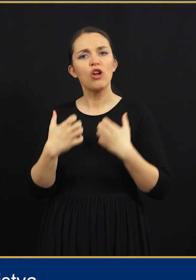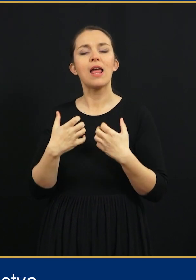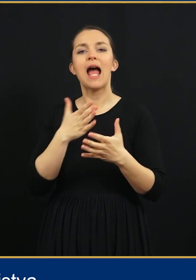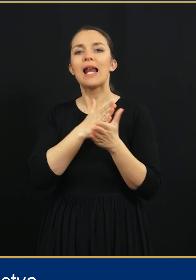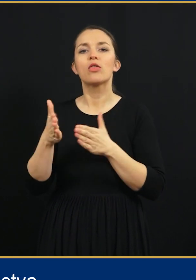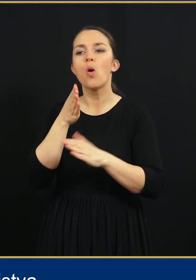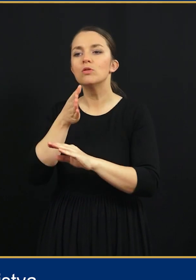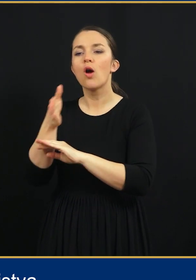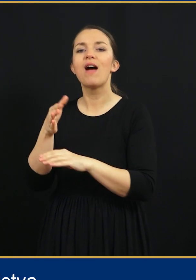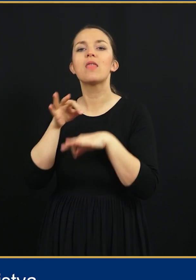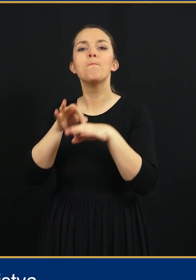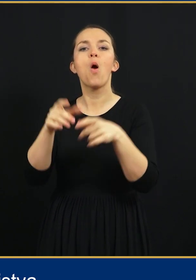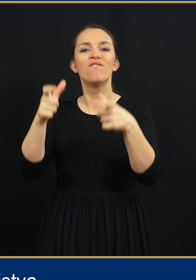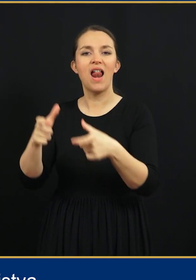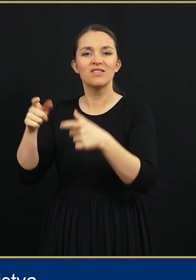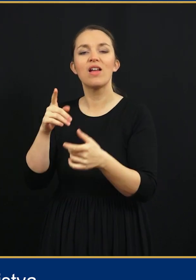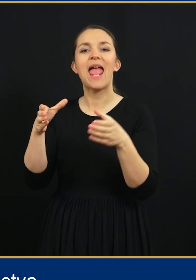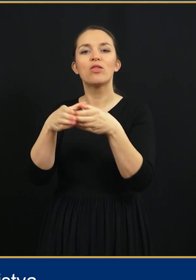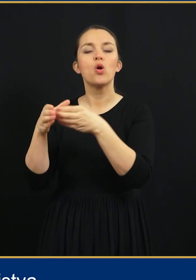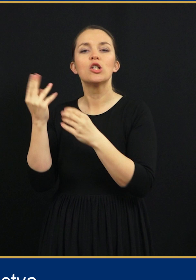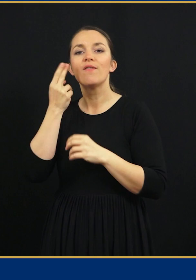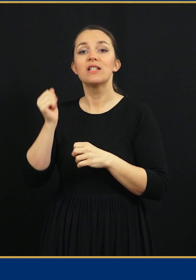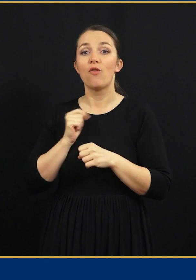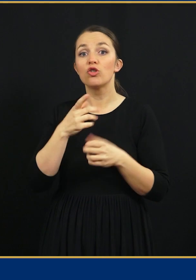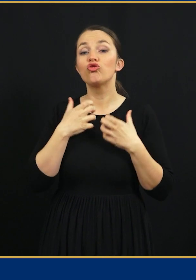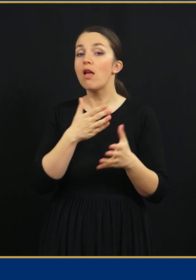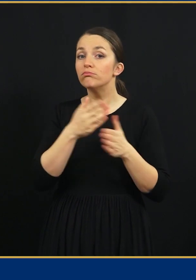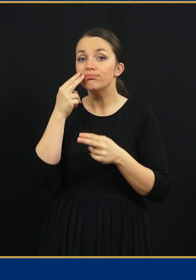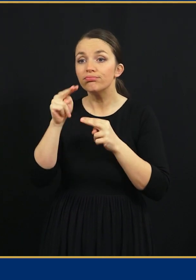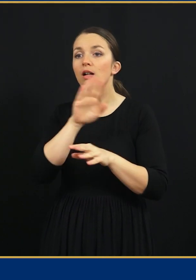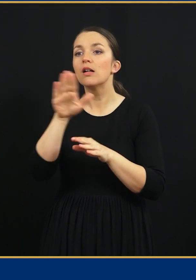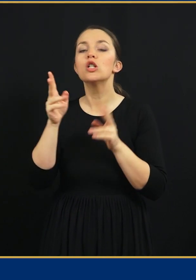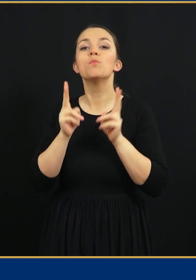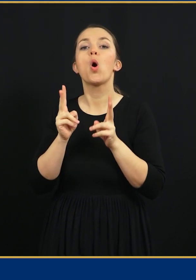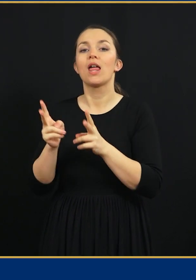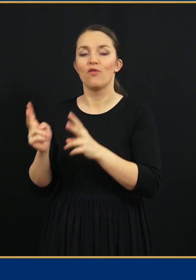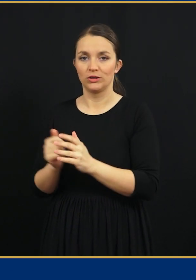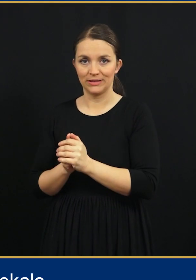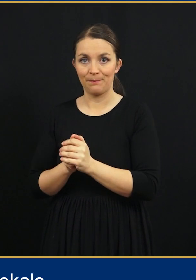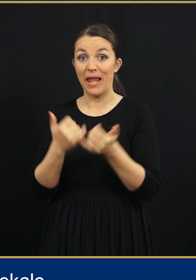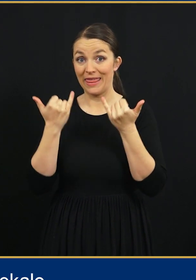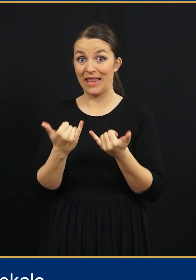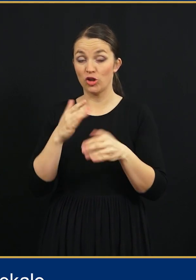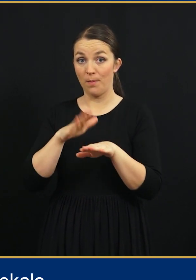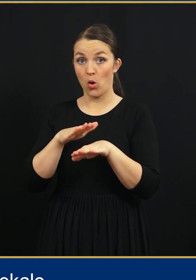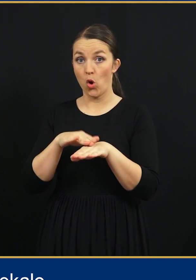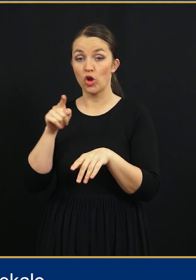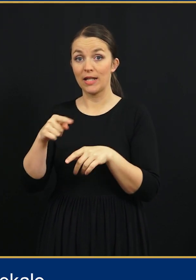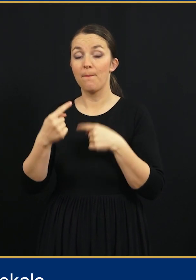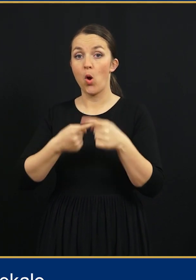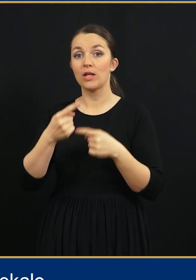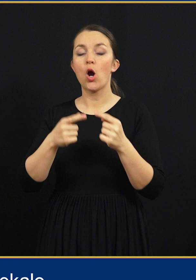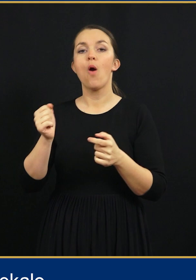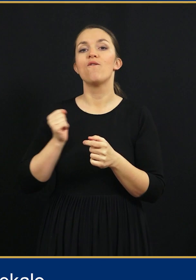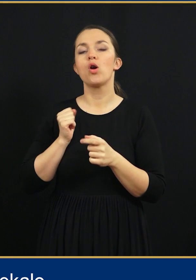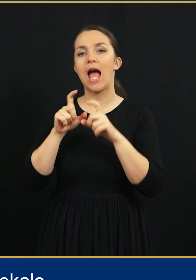redno obiskovati poveljstva in enote slovenske vojske, ter si ogledati njihove zmogljivosti. Današnje poročanje je tako